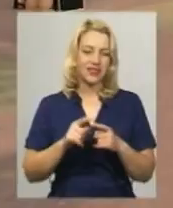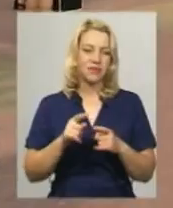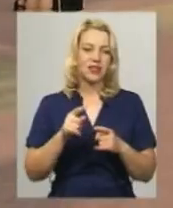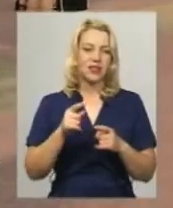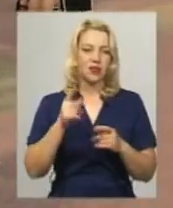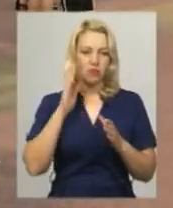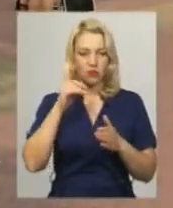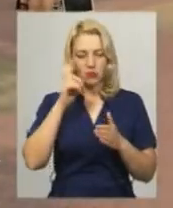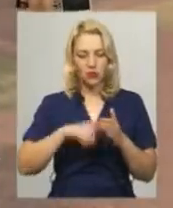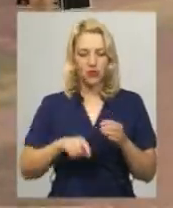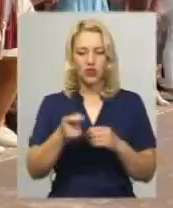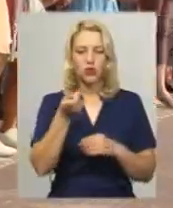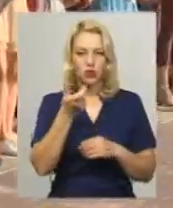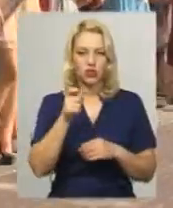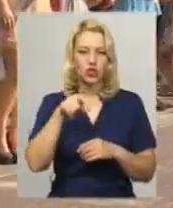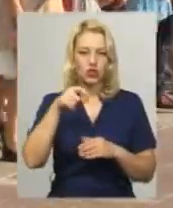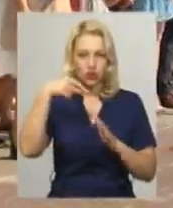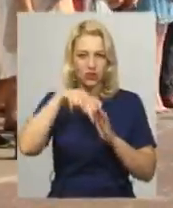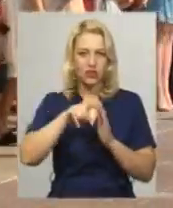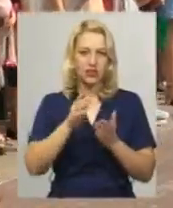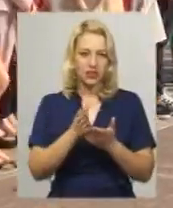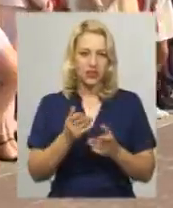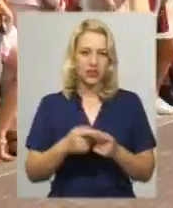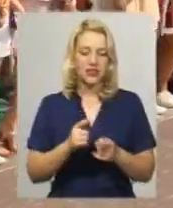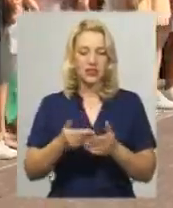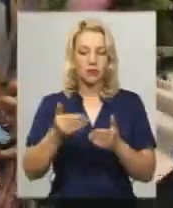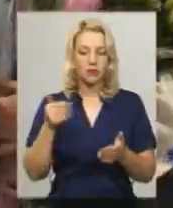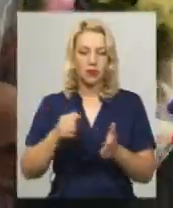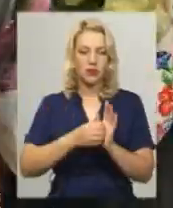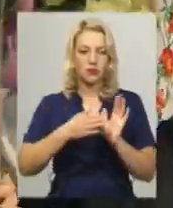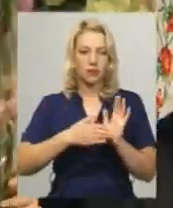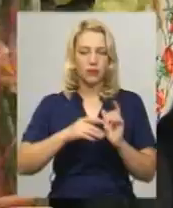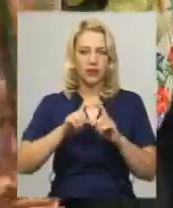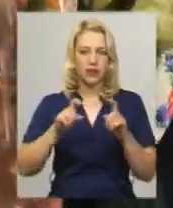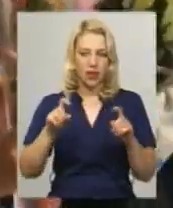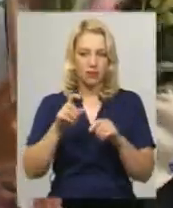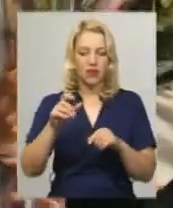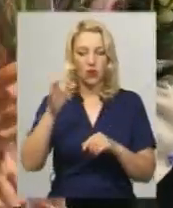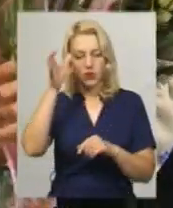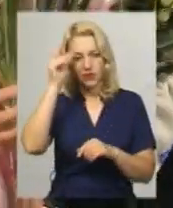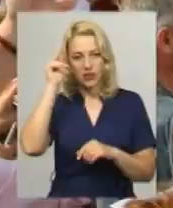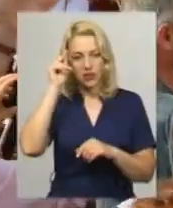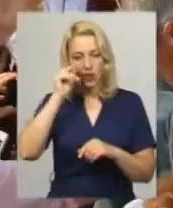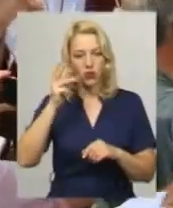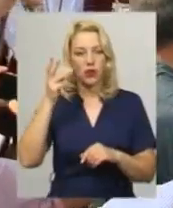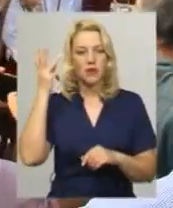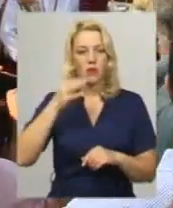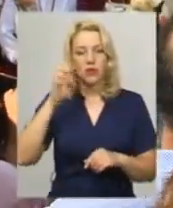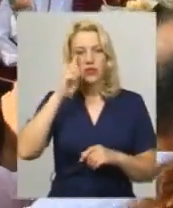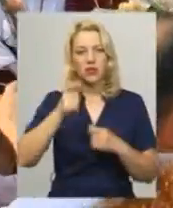що хоч трішечки золота там є. За попередніми даними Департаменту освіти і науки Хмельницької облдержадміністрації, по області